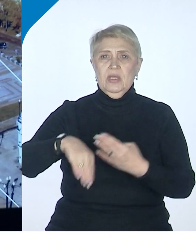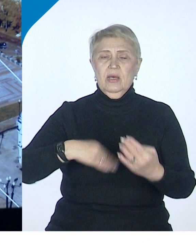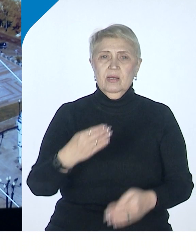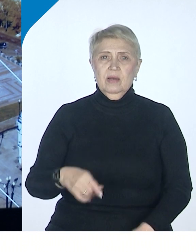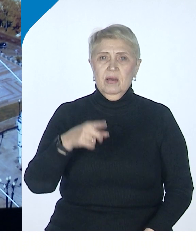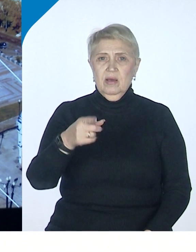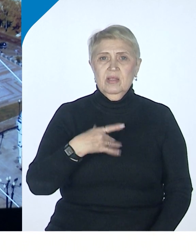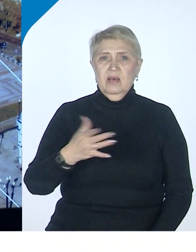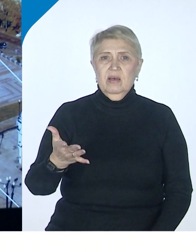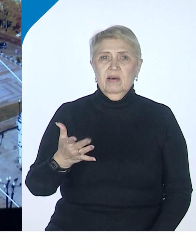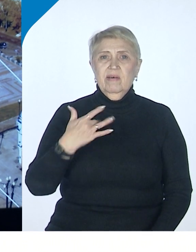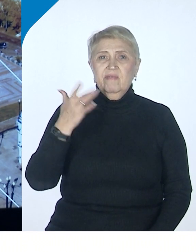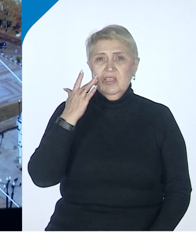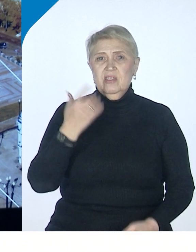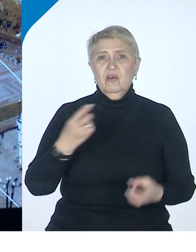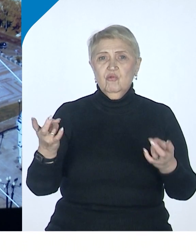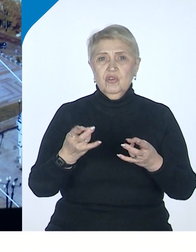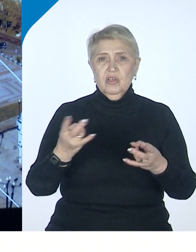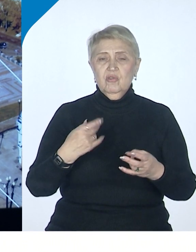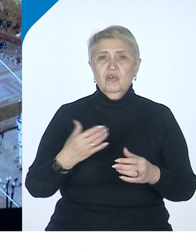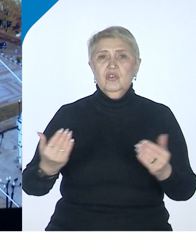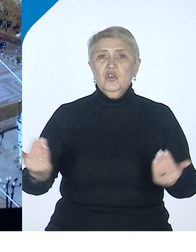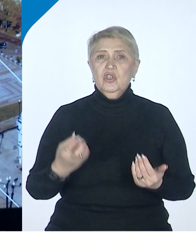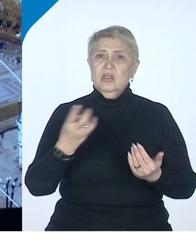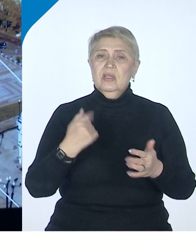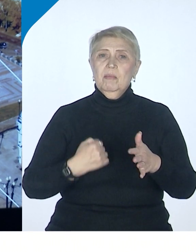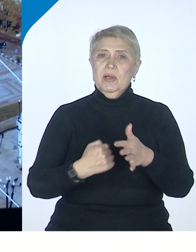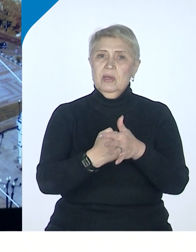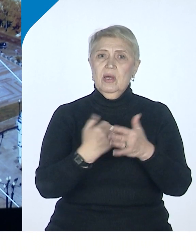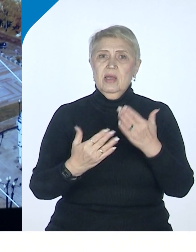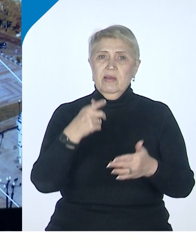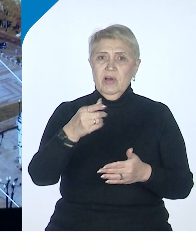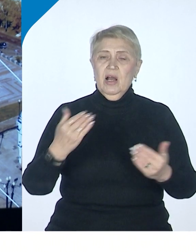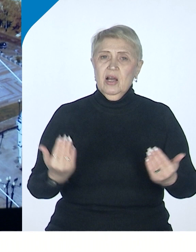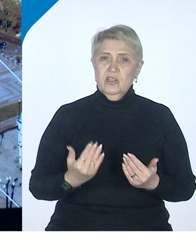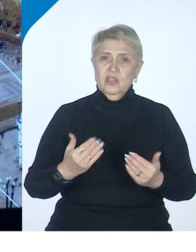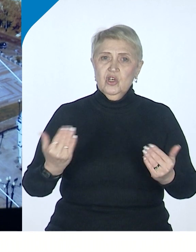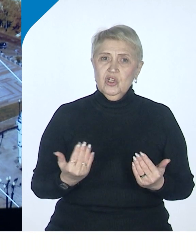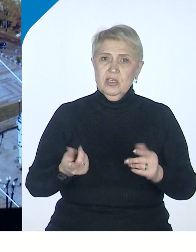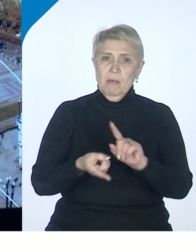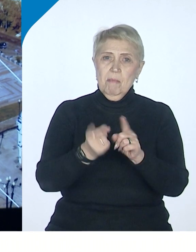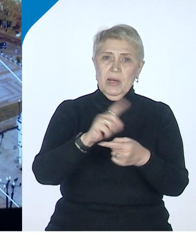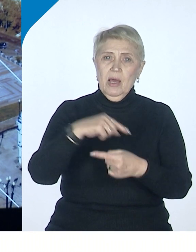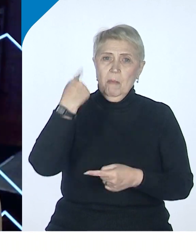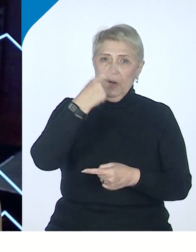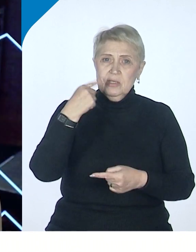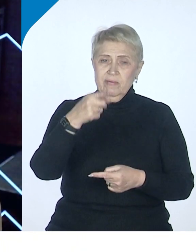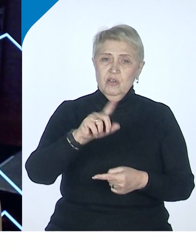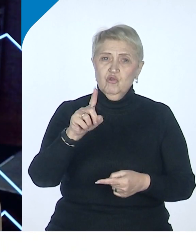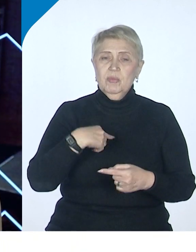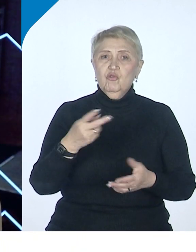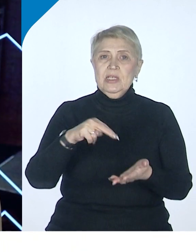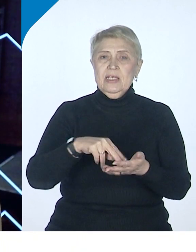Она все равно нужна, потому что жизнь надо поддерживать. Но если вы хотите жизнь преобразовать, чтобы она стала другой,